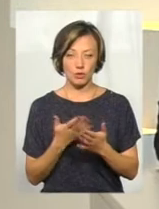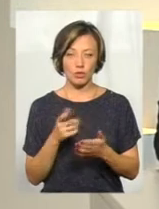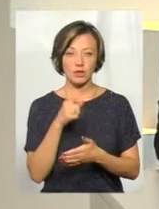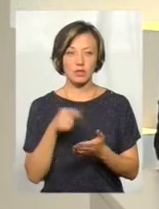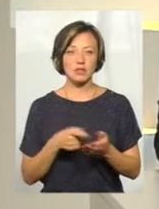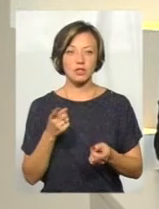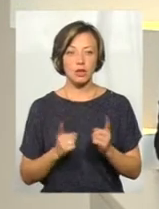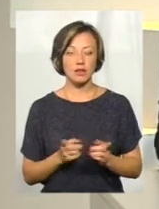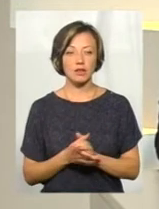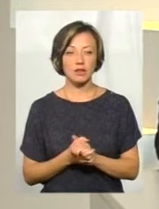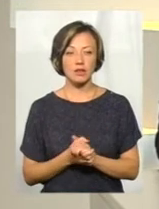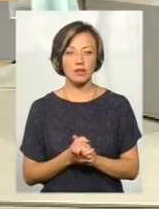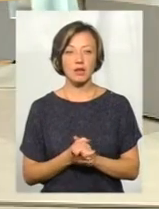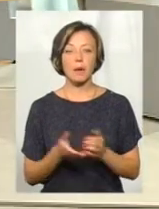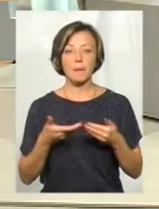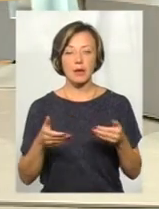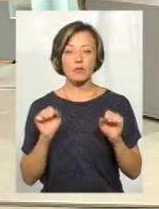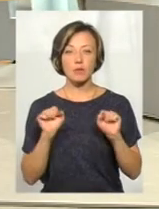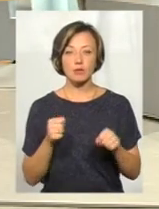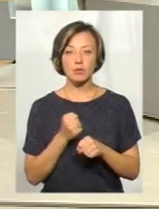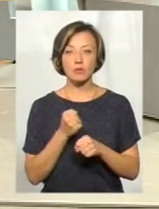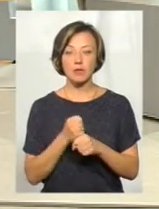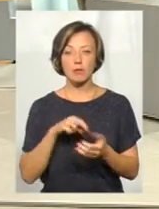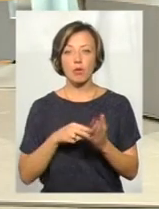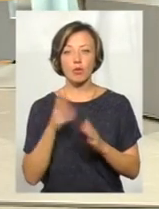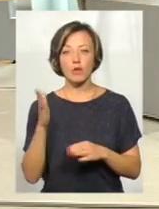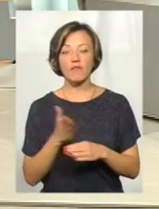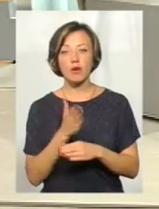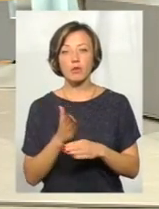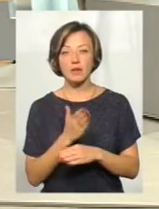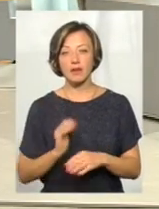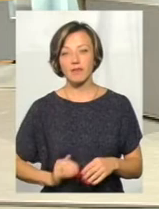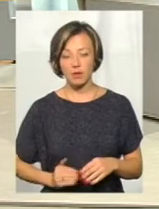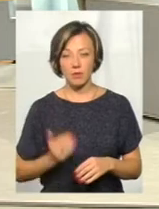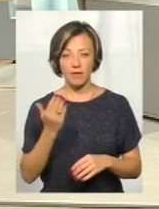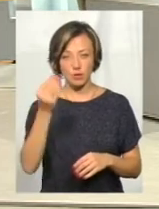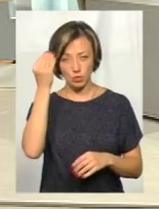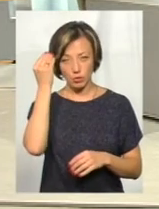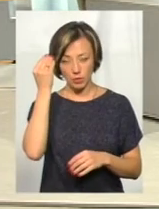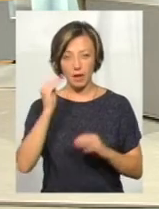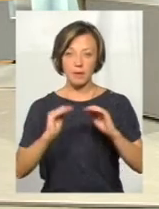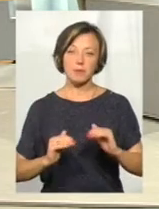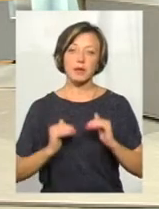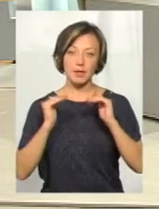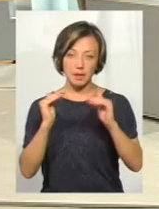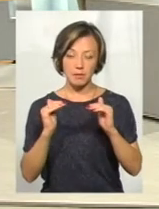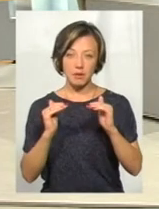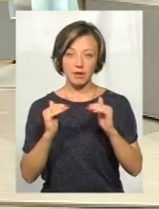Звичайно. І от ми можемо зараз зробити оцей прогноз, виробник, на вашу думку, підніме